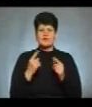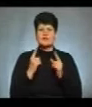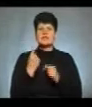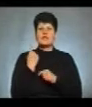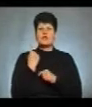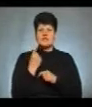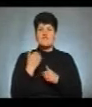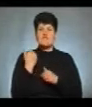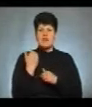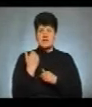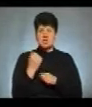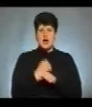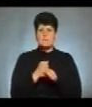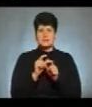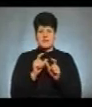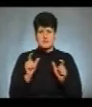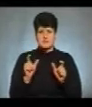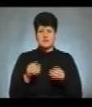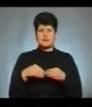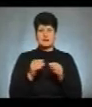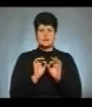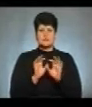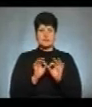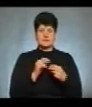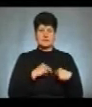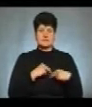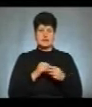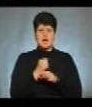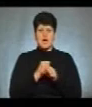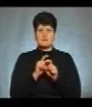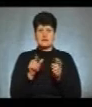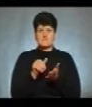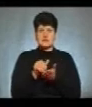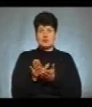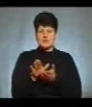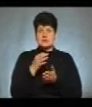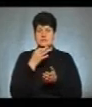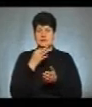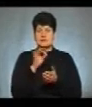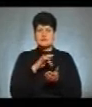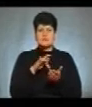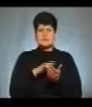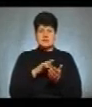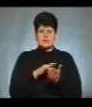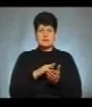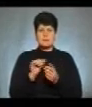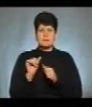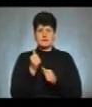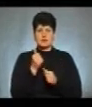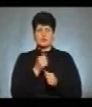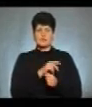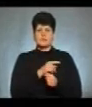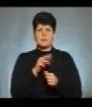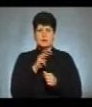ваша аптека. Давати коментарі на камеру працівники аптек відмовилися. За словами директора Центру первинного медиків санітарної допомоги